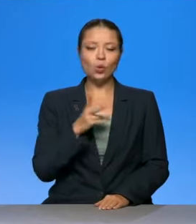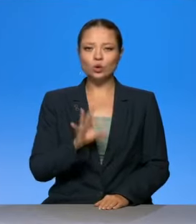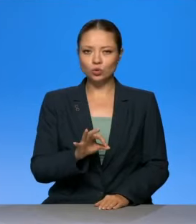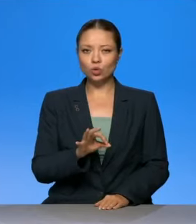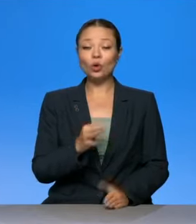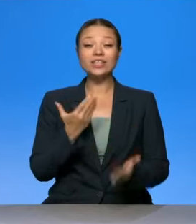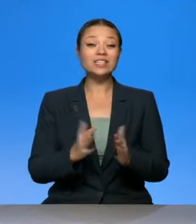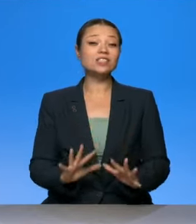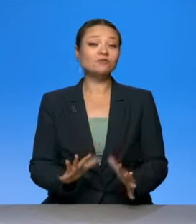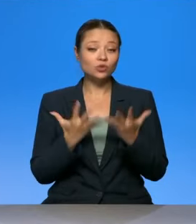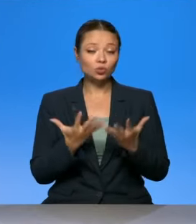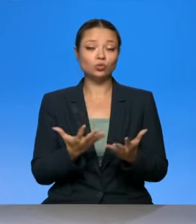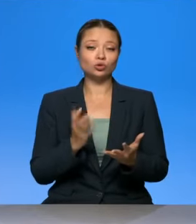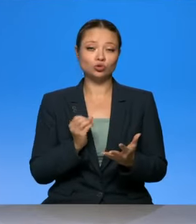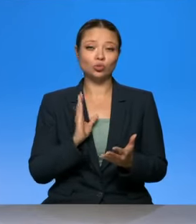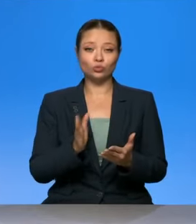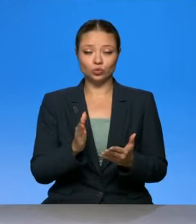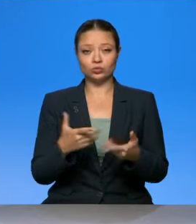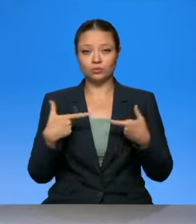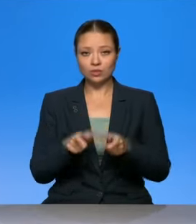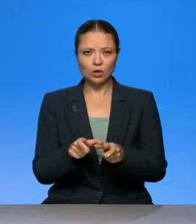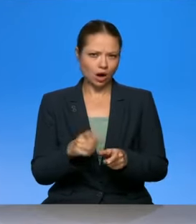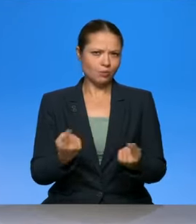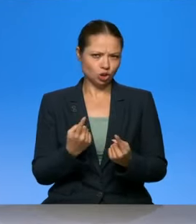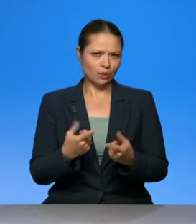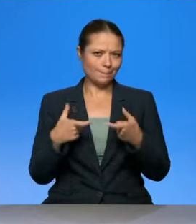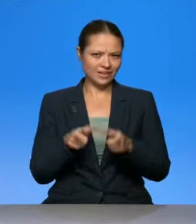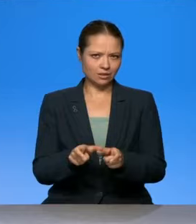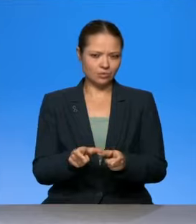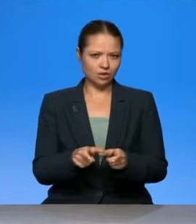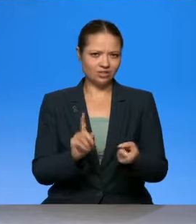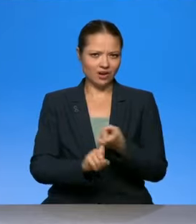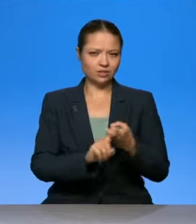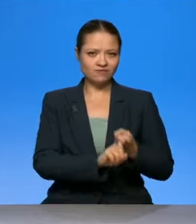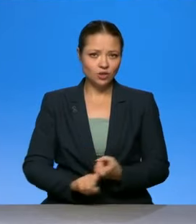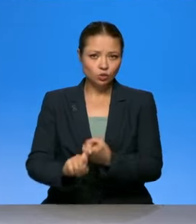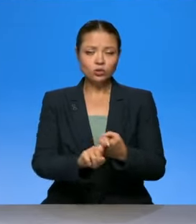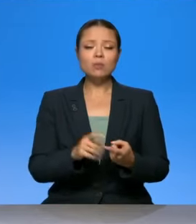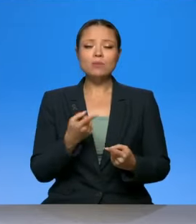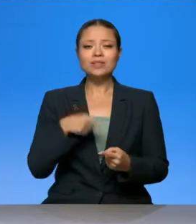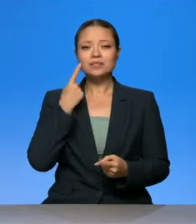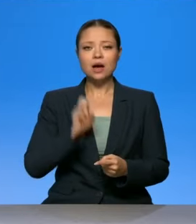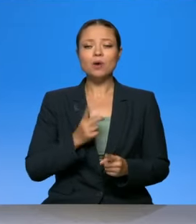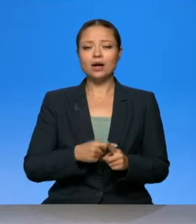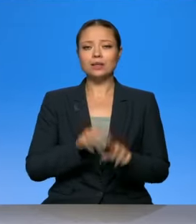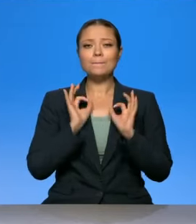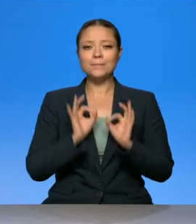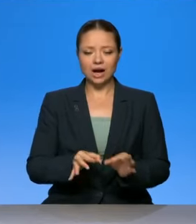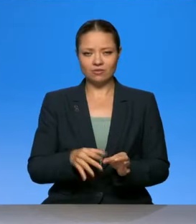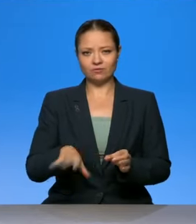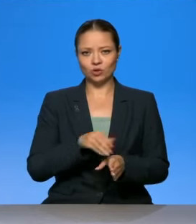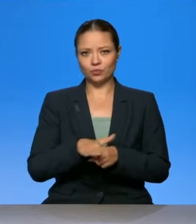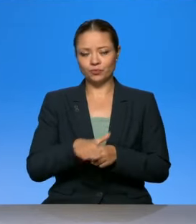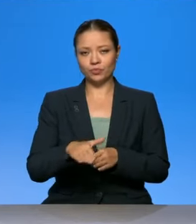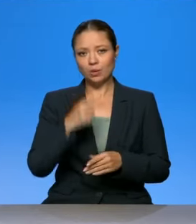пандемия, но в основном пандемии вызываются вирусами, то мы знаем, как грамотно все это реализовать. Я думаю, что ближайшие 50-70